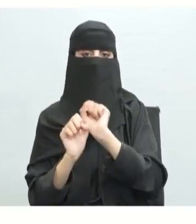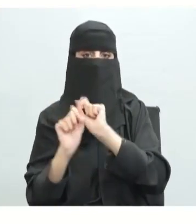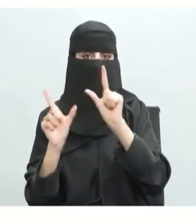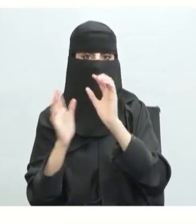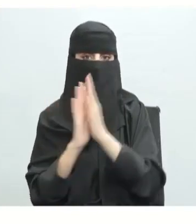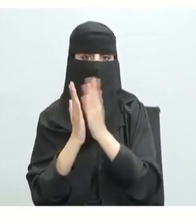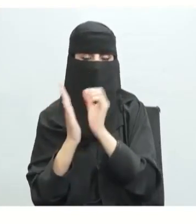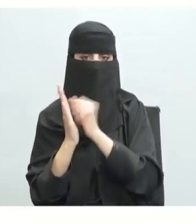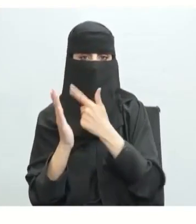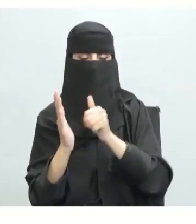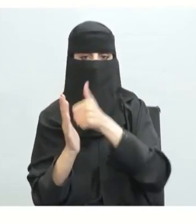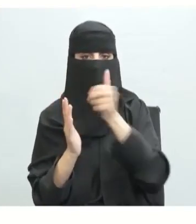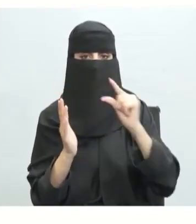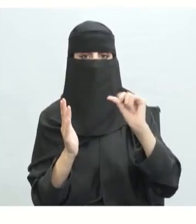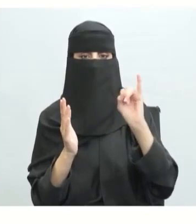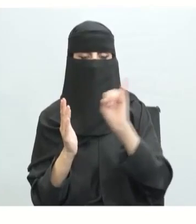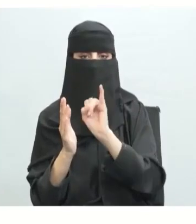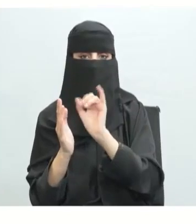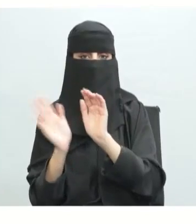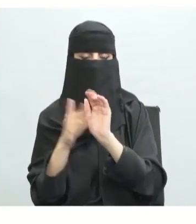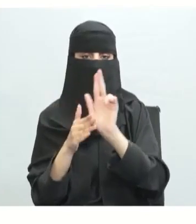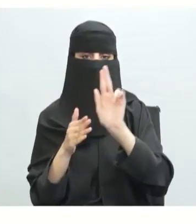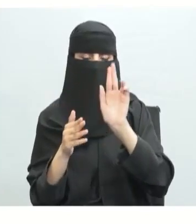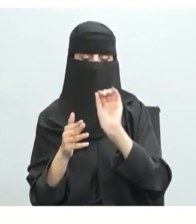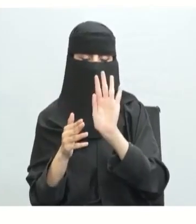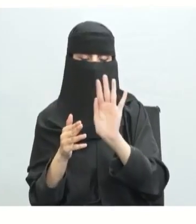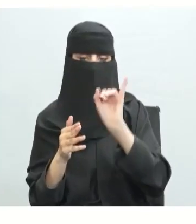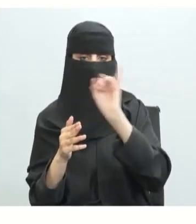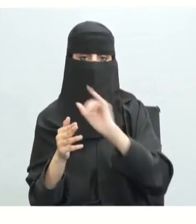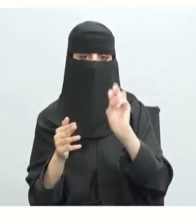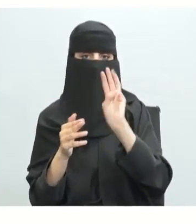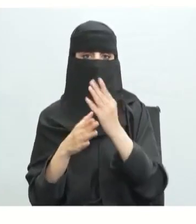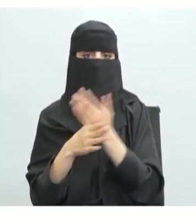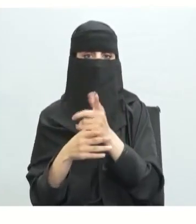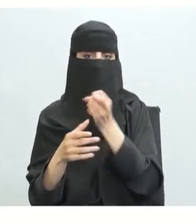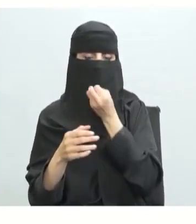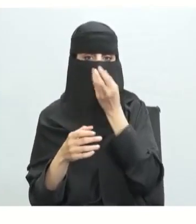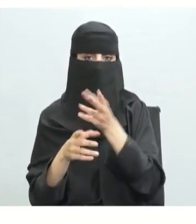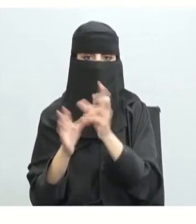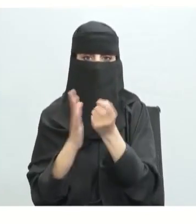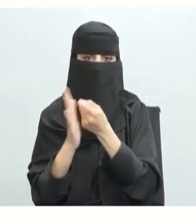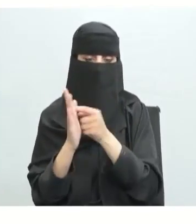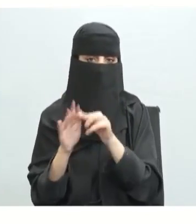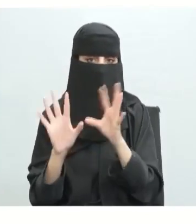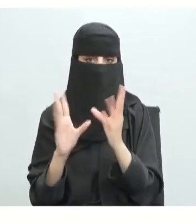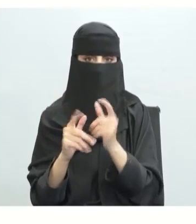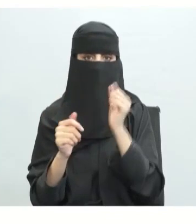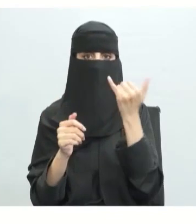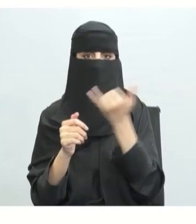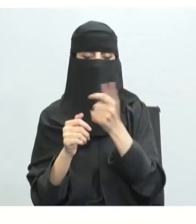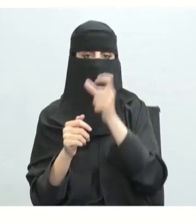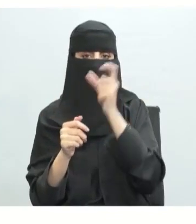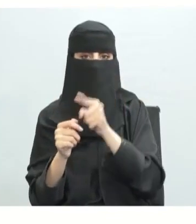سميث بمفهوم اليد الخفية التي رأى أنها تقود المجتمع إلى الصلاح بدءا بصلاح الفرد أولا ومن هذا المفهوم